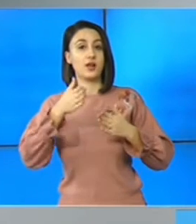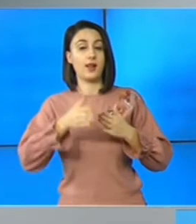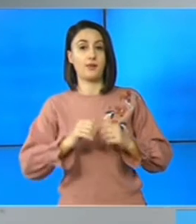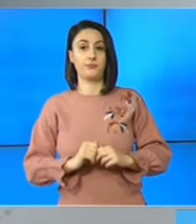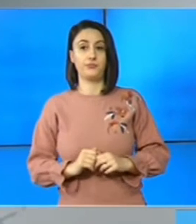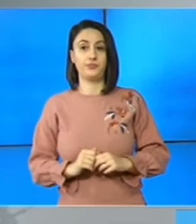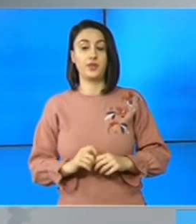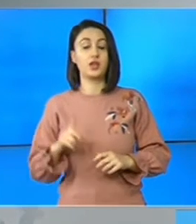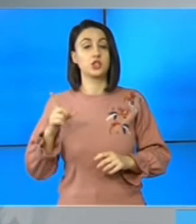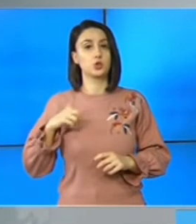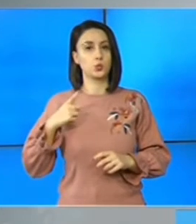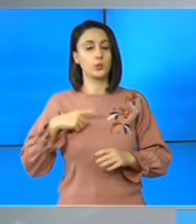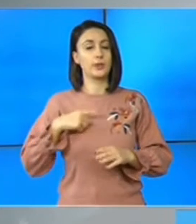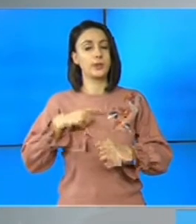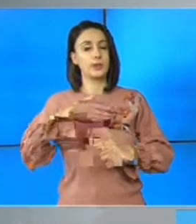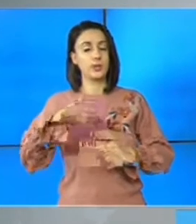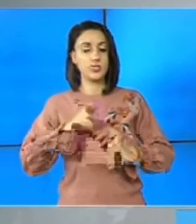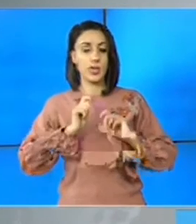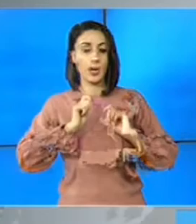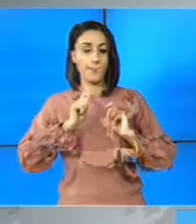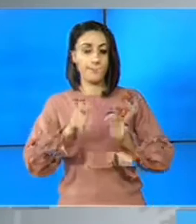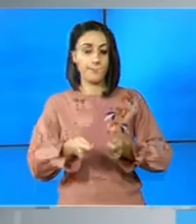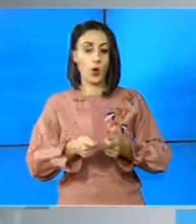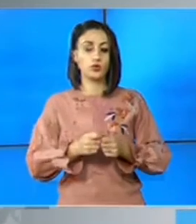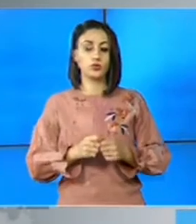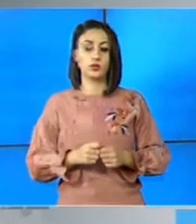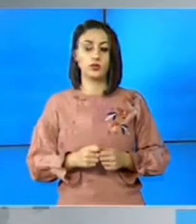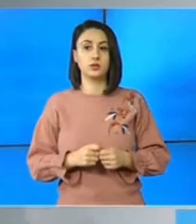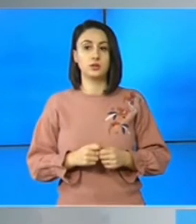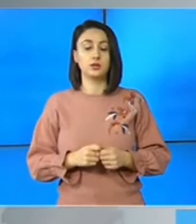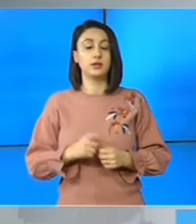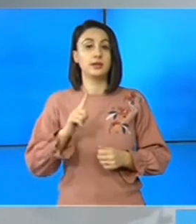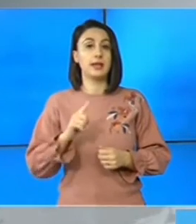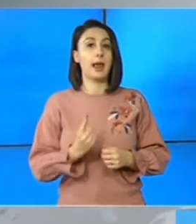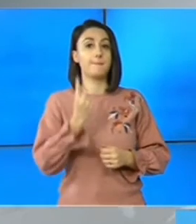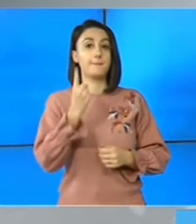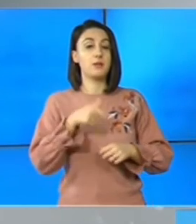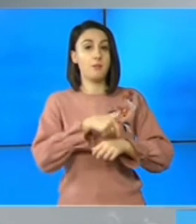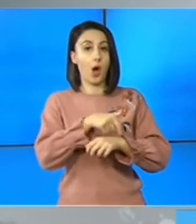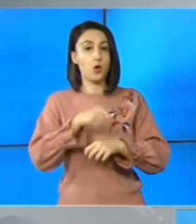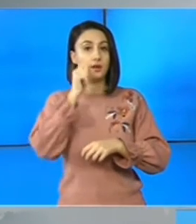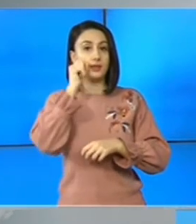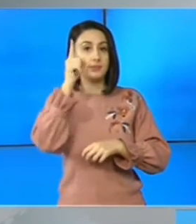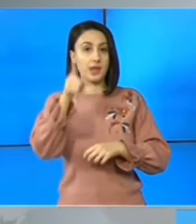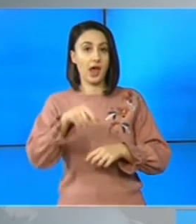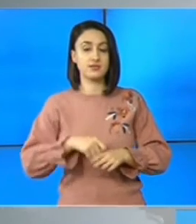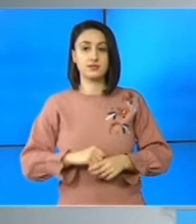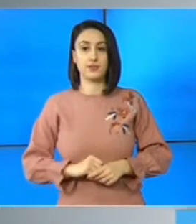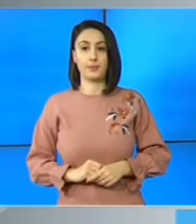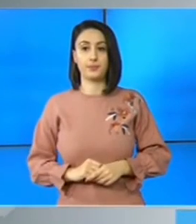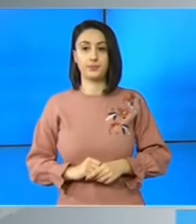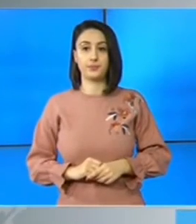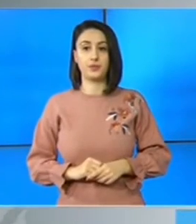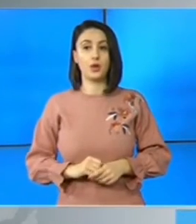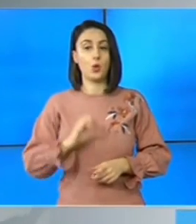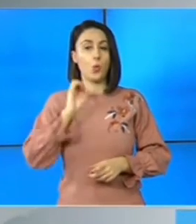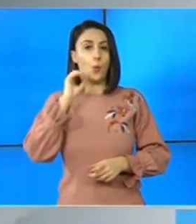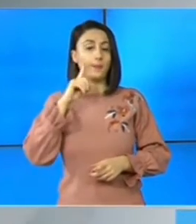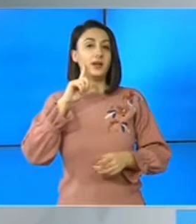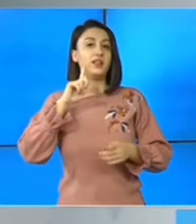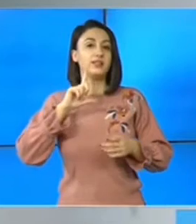de tren. Sunt întârzieri raportate chiar de la primele ore ale dimineții, iar oamenii sunt